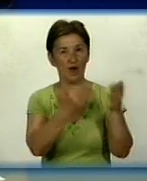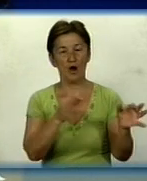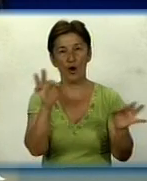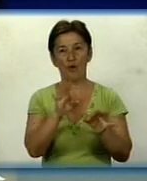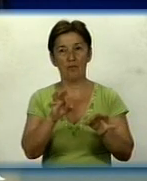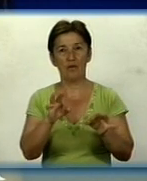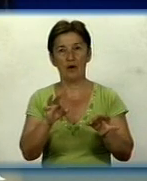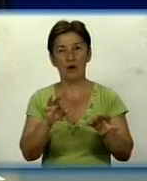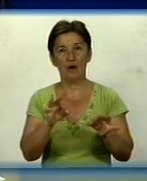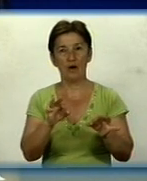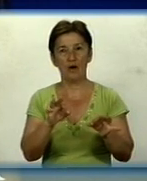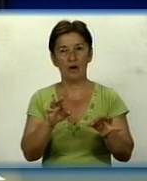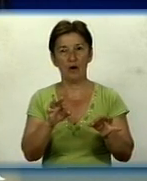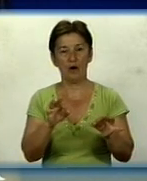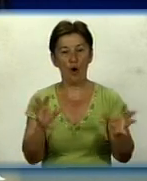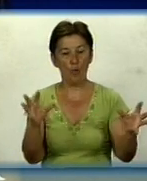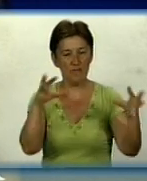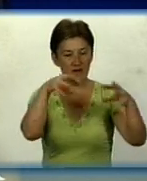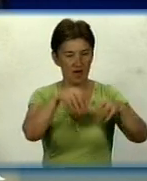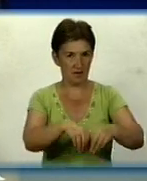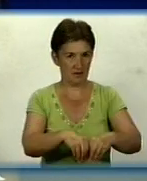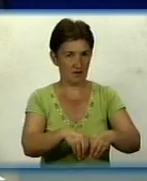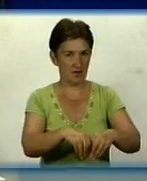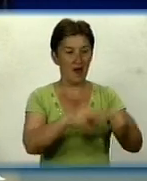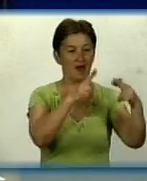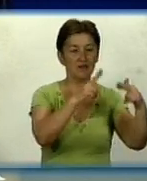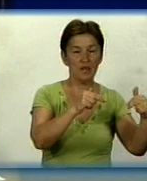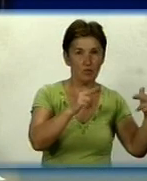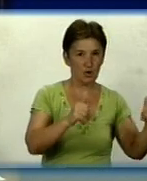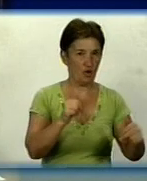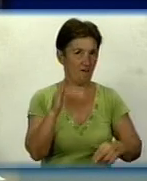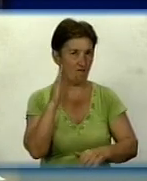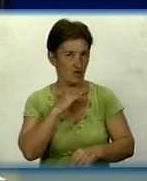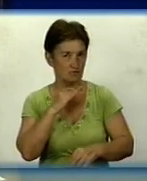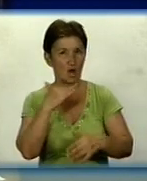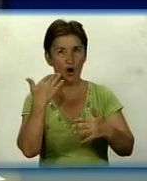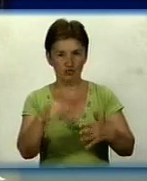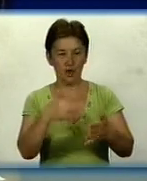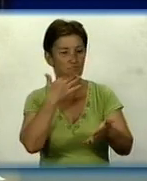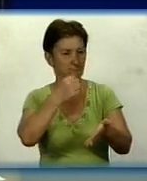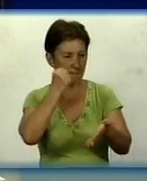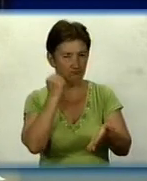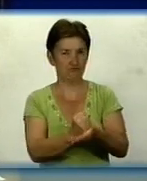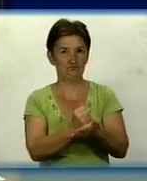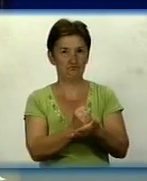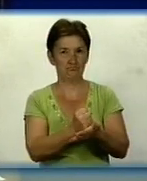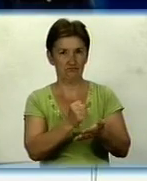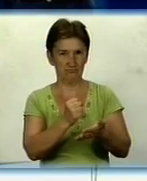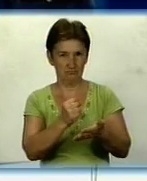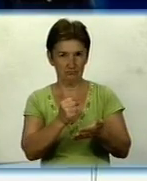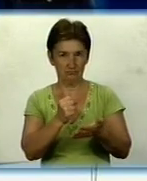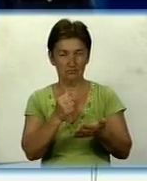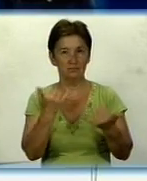об'єднання в одну організацію – Дніпро-Кірвоград, воно вже остаточно завершилося, чи ще є якісь нюанси, які треба завершувати?